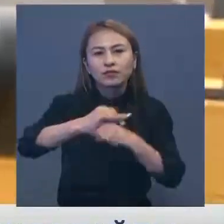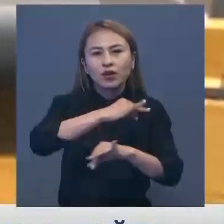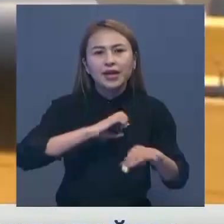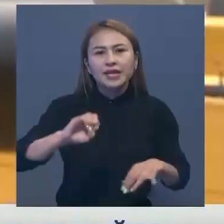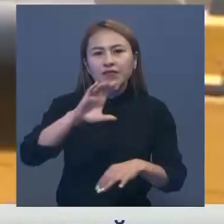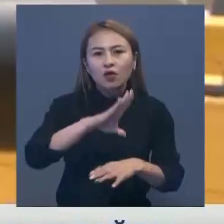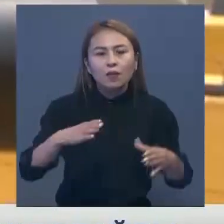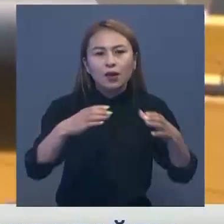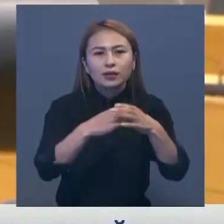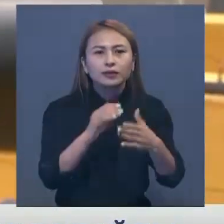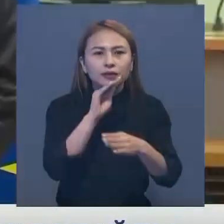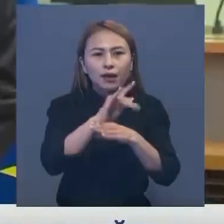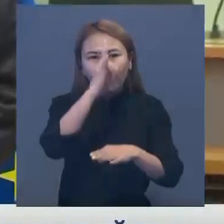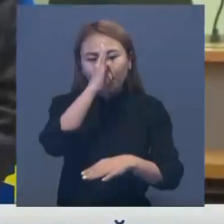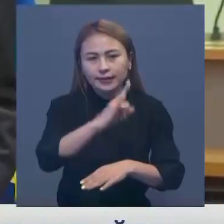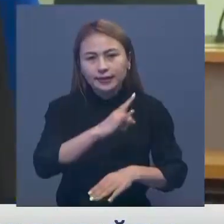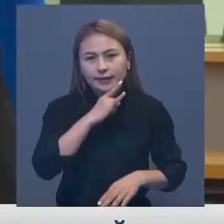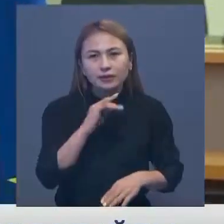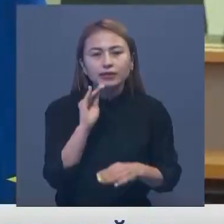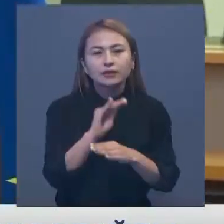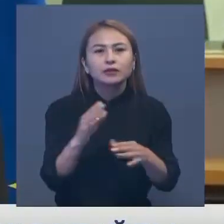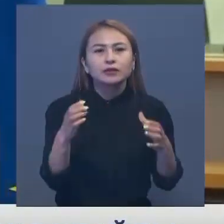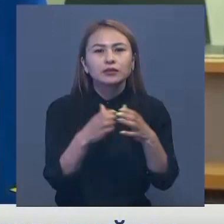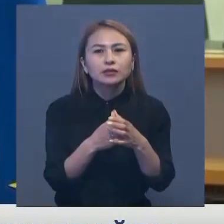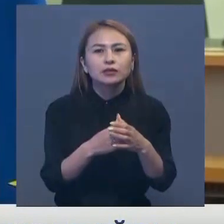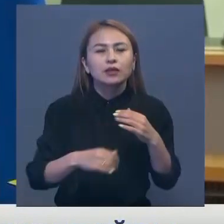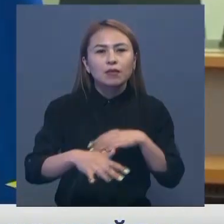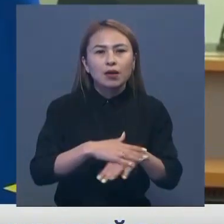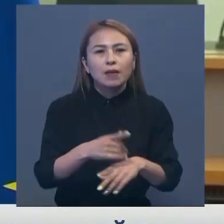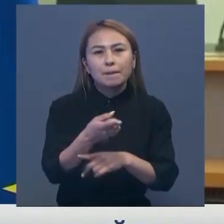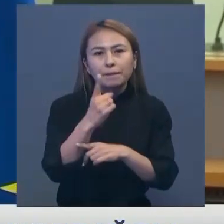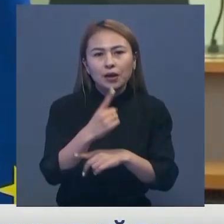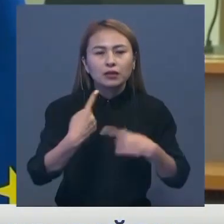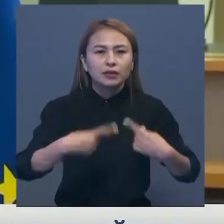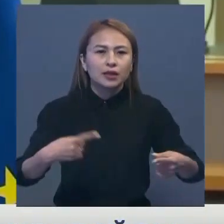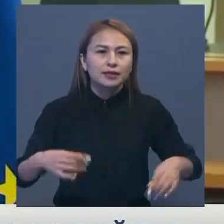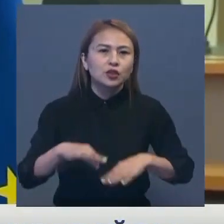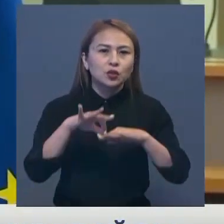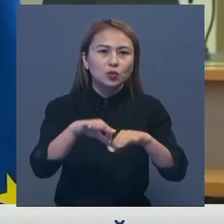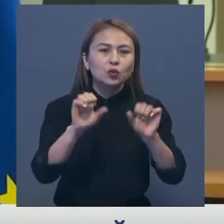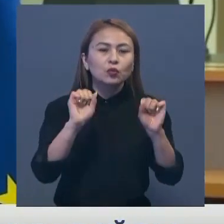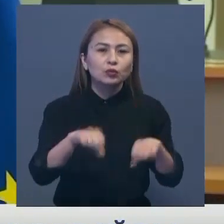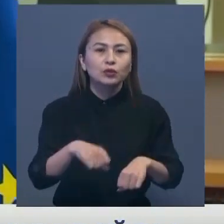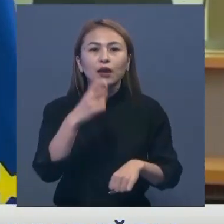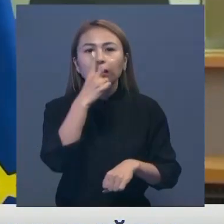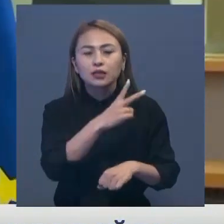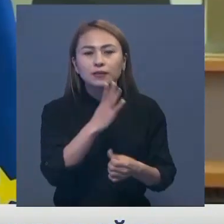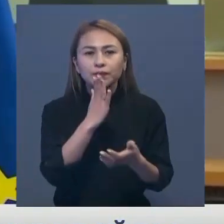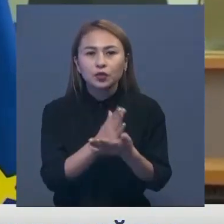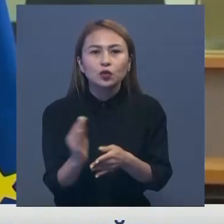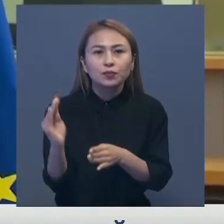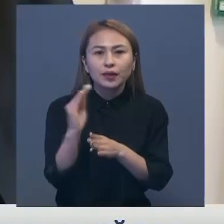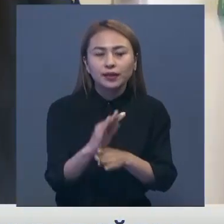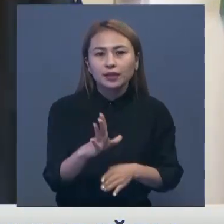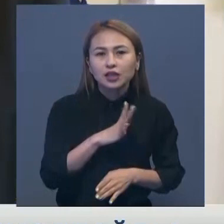Европалығы ғодақ аумағына Қазақстанның аул шаруашылық және балық өнімдерін жеткізу мүмкіндіктерін қарастырды. Сонымен ғатар